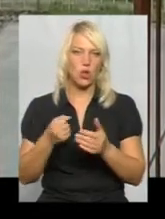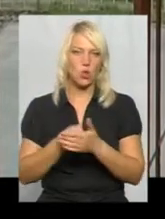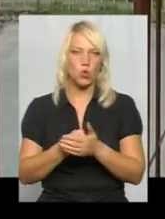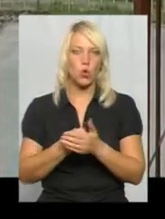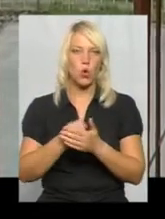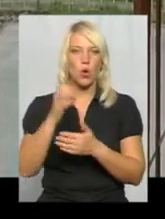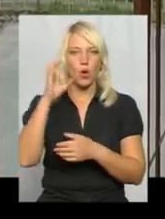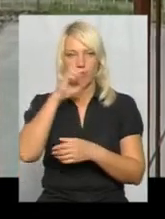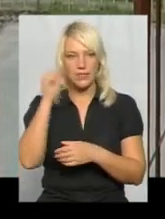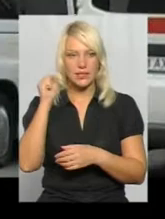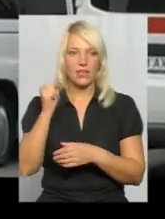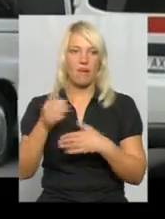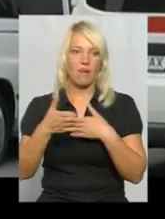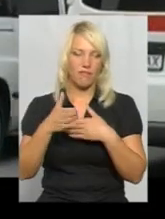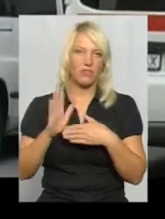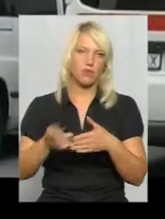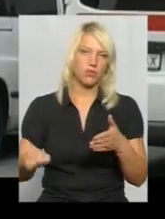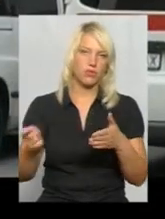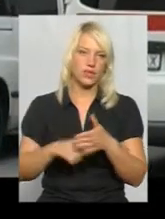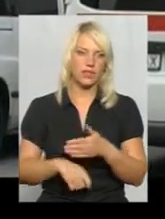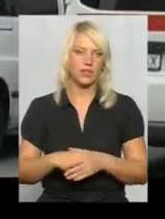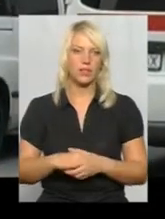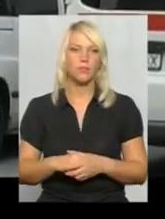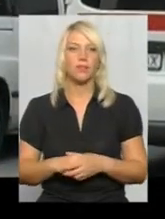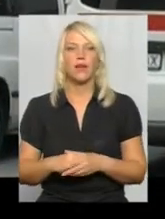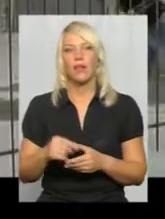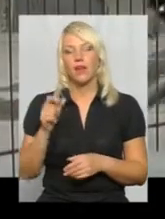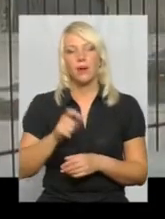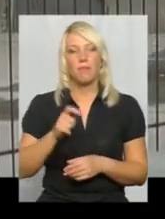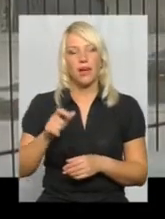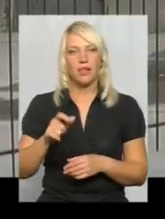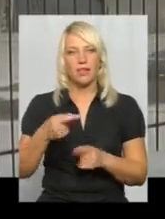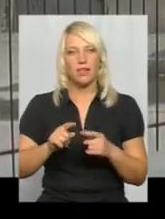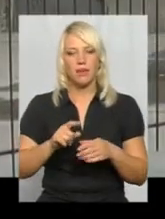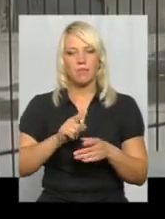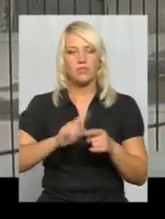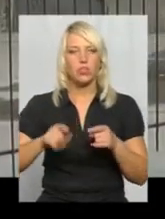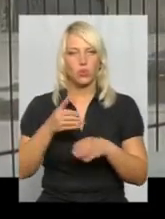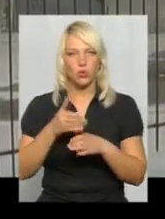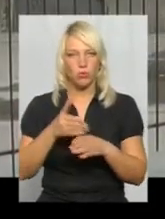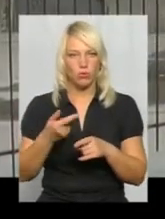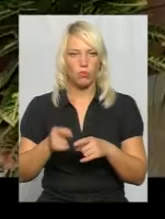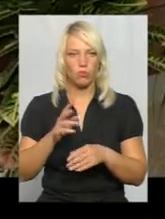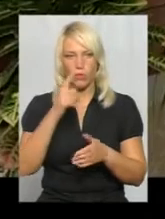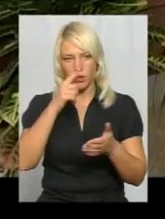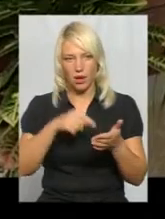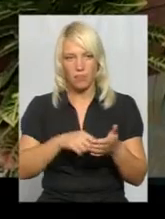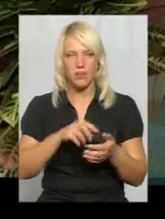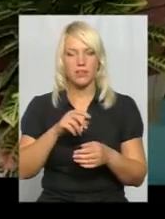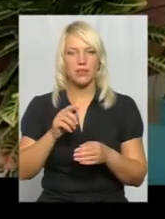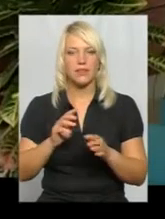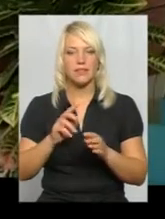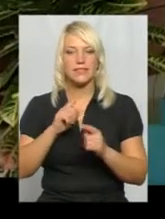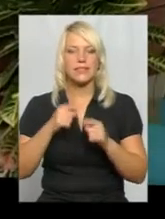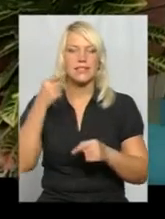Хвіртка буде закрита. Медикам, швидкої та іншим спецслужбам потрапити у будинки з парканами вдається не завжди. Бригаду